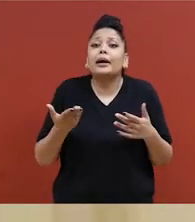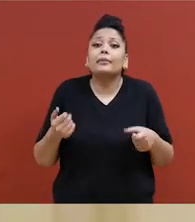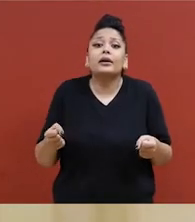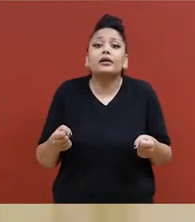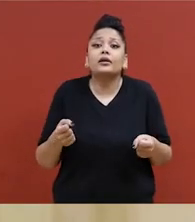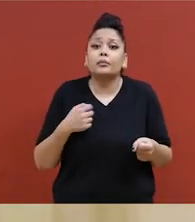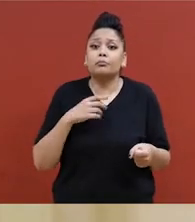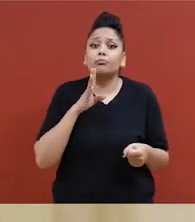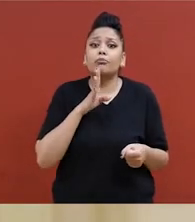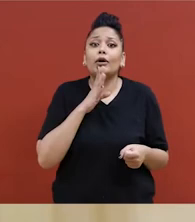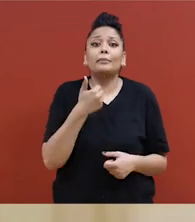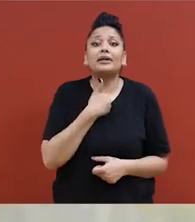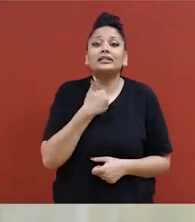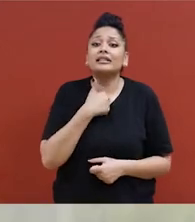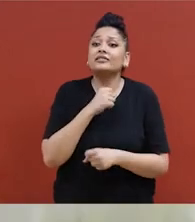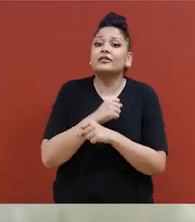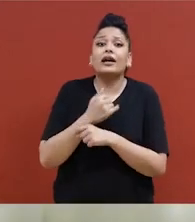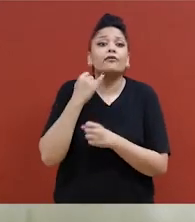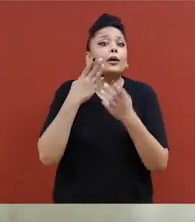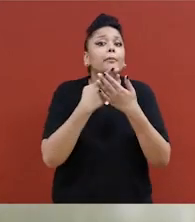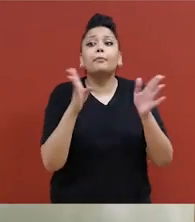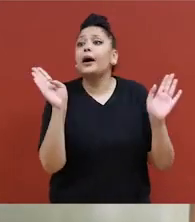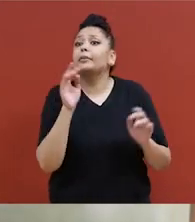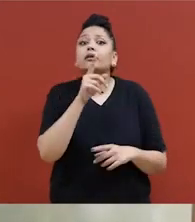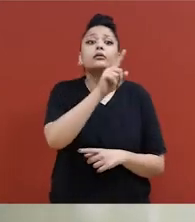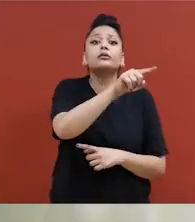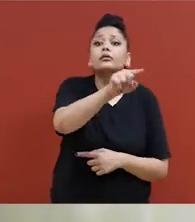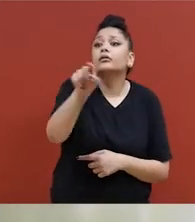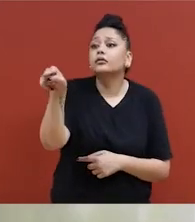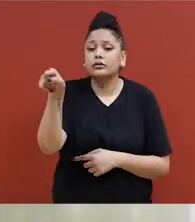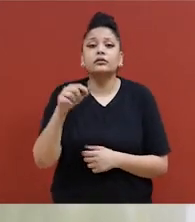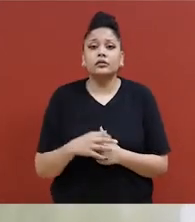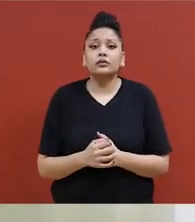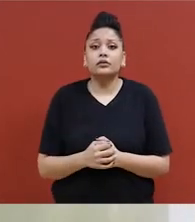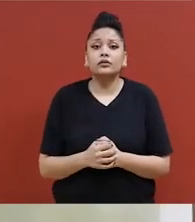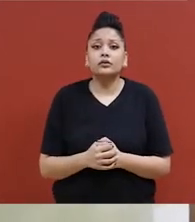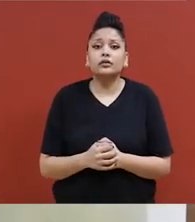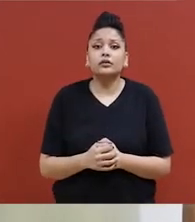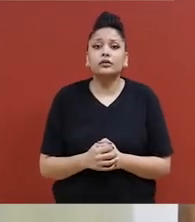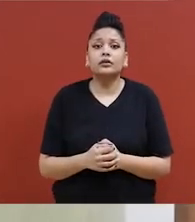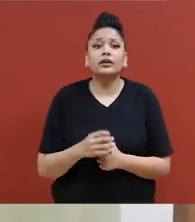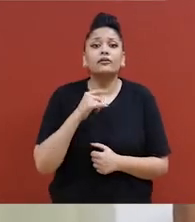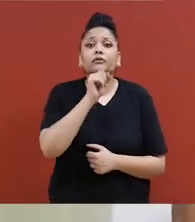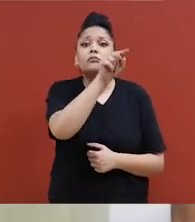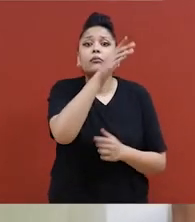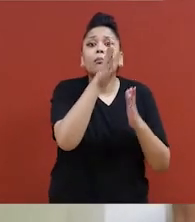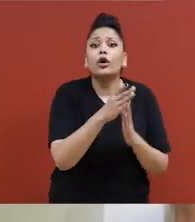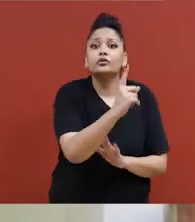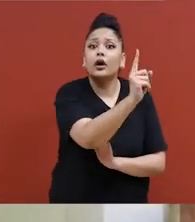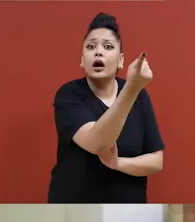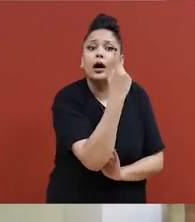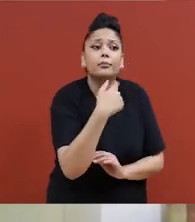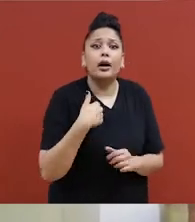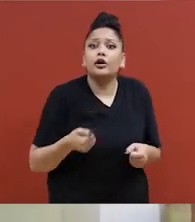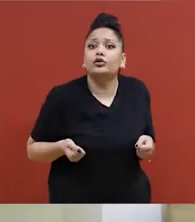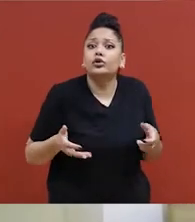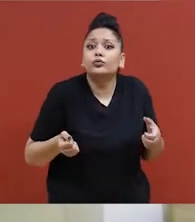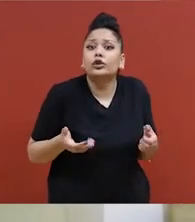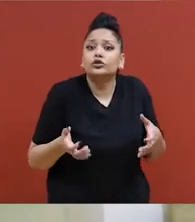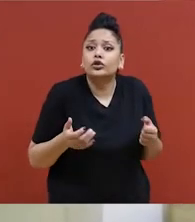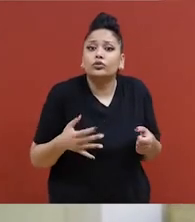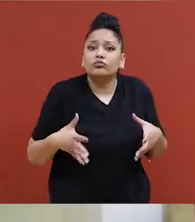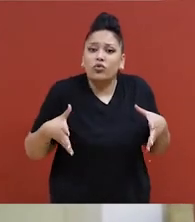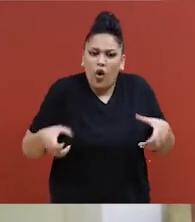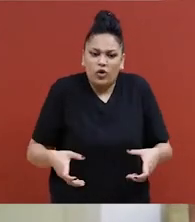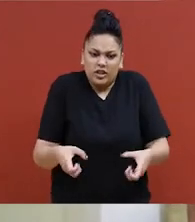je pourrais vouloir utiliser l'autodéfense verbale dans une situation publique. Si quelqu'un a agrippé le doseret de ma chaise